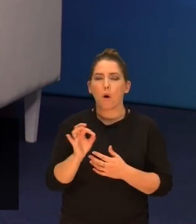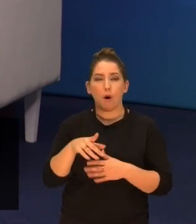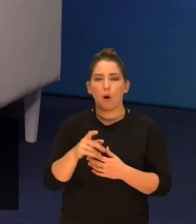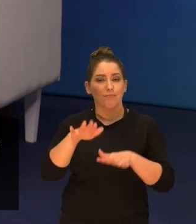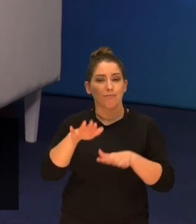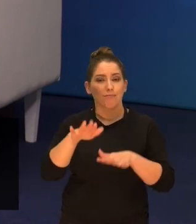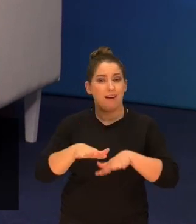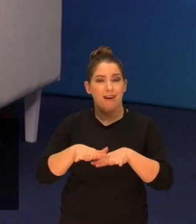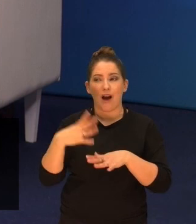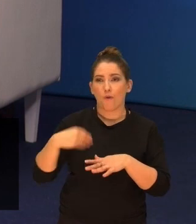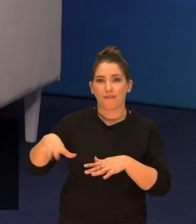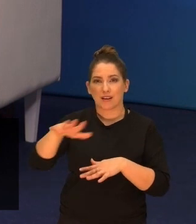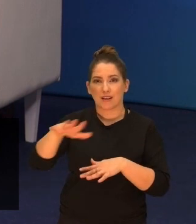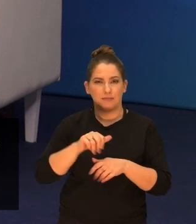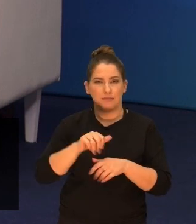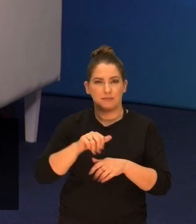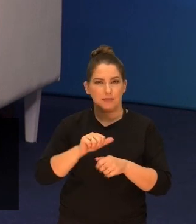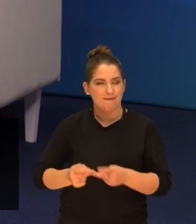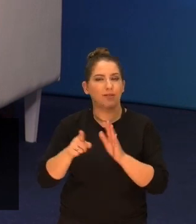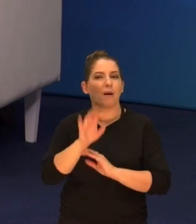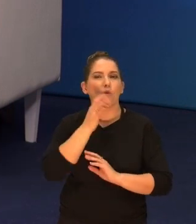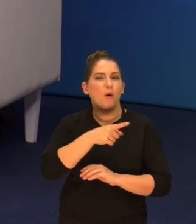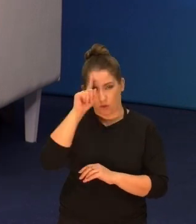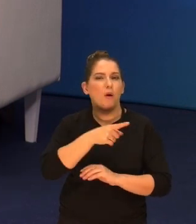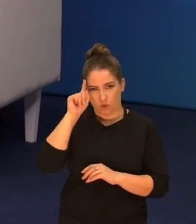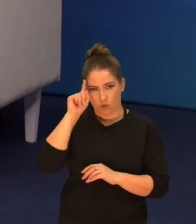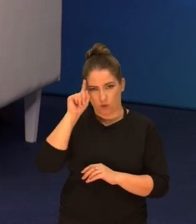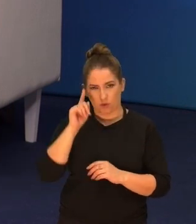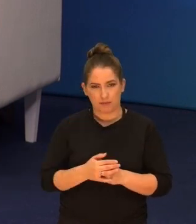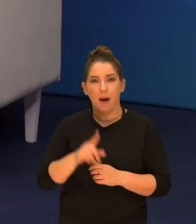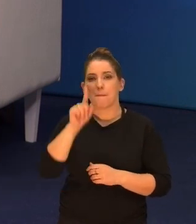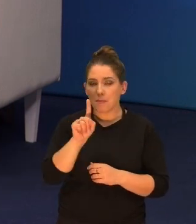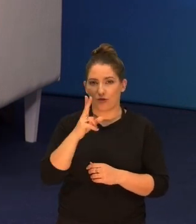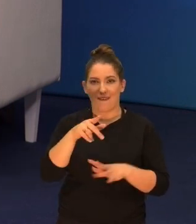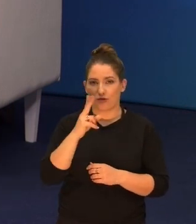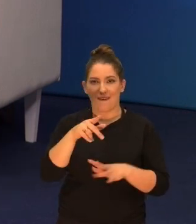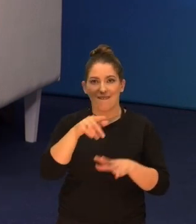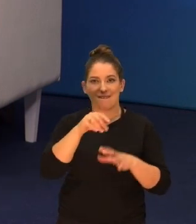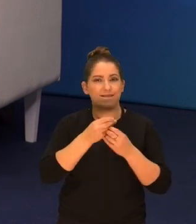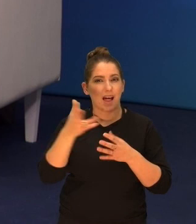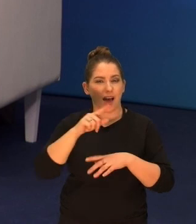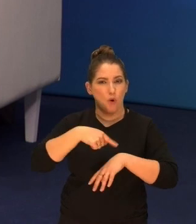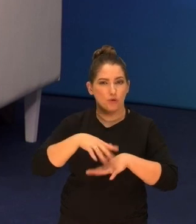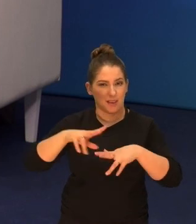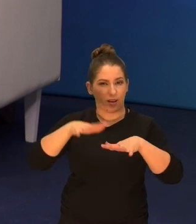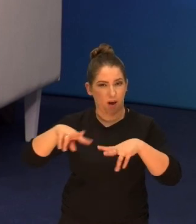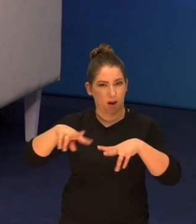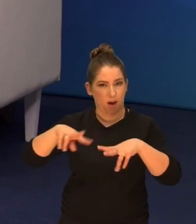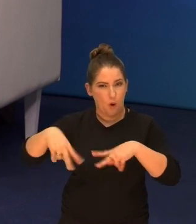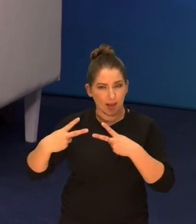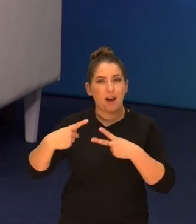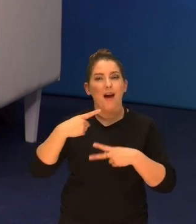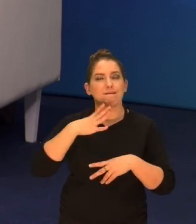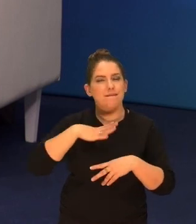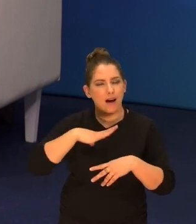spędzanie czasu z rówieśnikami jest kluczowe dla młodych ludzi. Więc mimo tego, że już wiele godzin siedzieli online, to